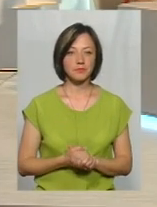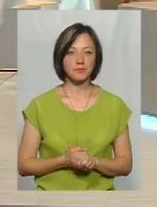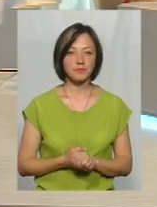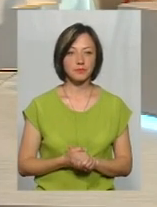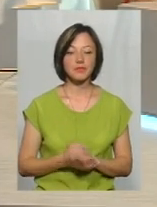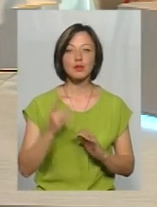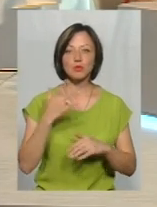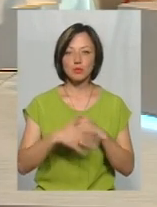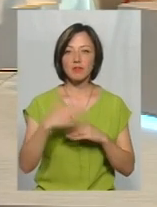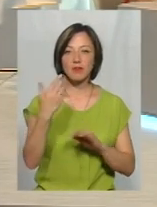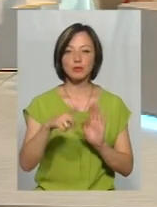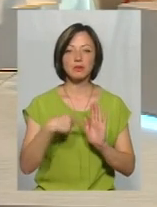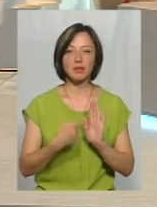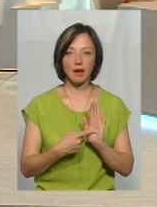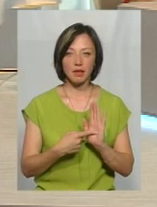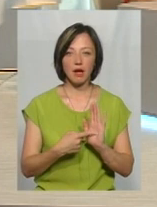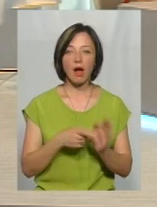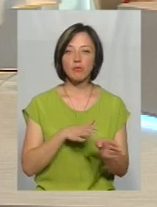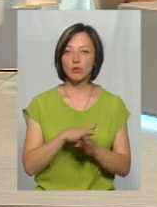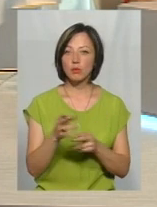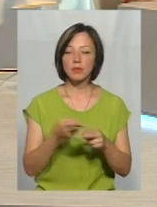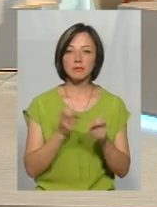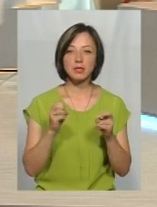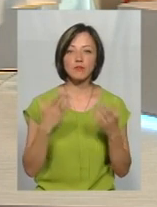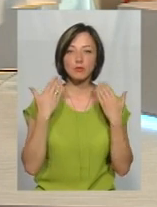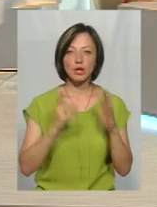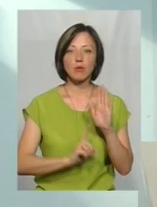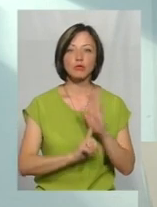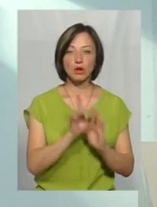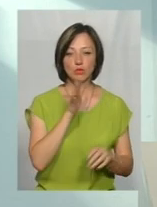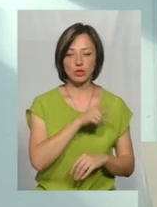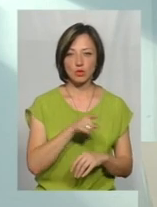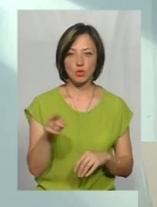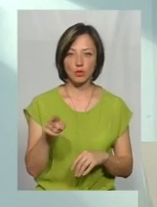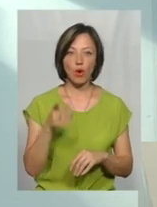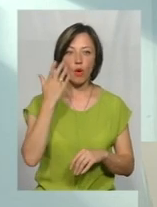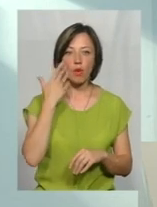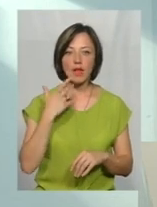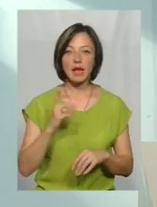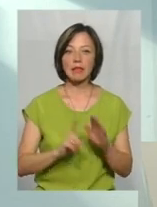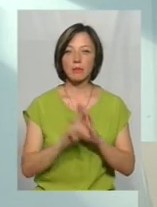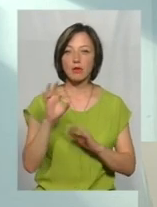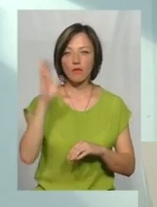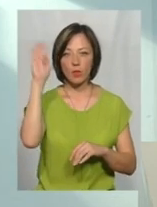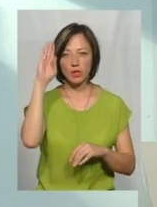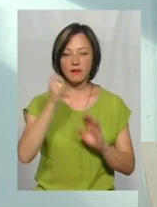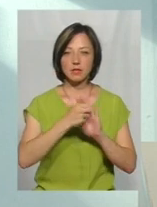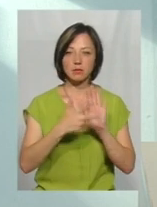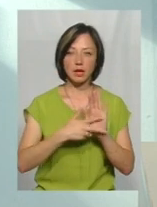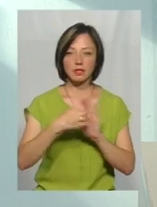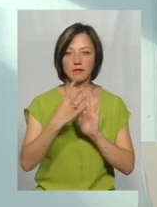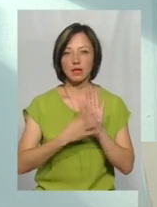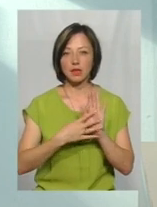Я зрозумів ваше питання. Абсолютно безпечно відпочивати на початку сезону. Тобто, коли температура води, наприклад, 18,